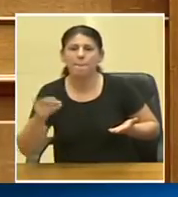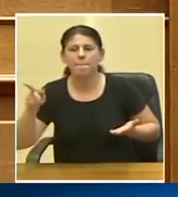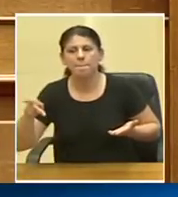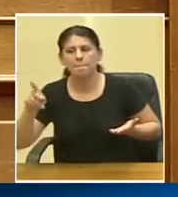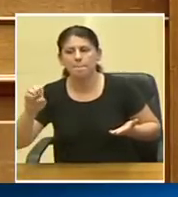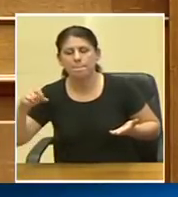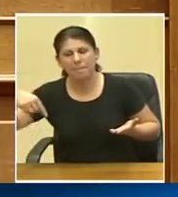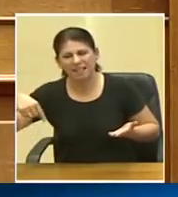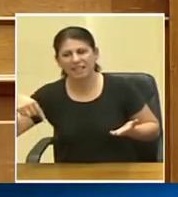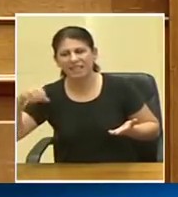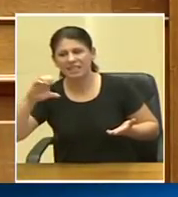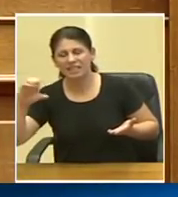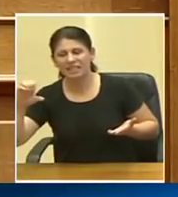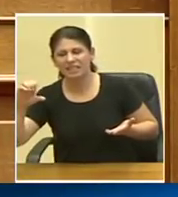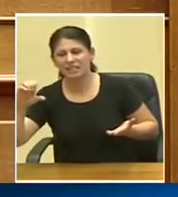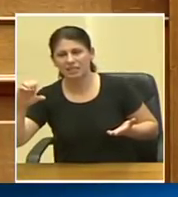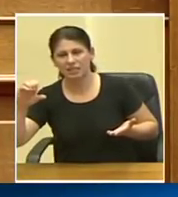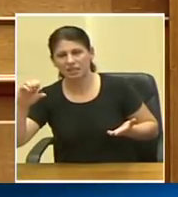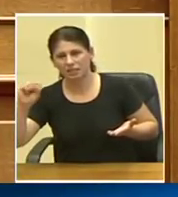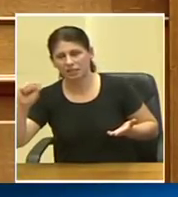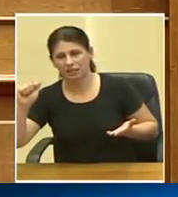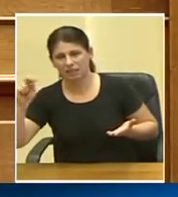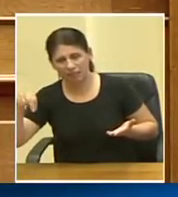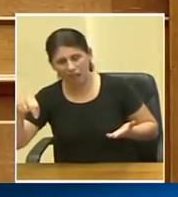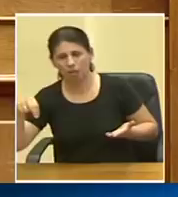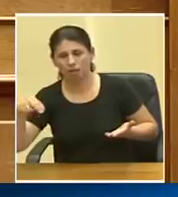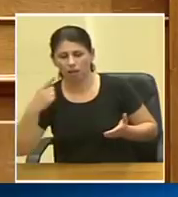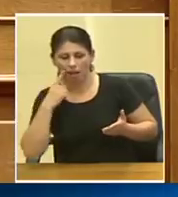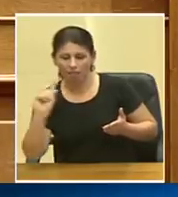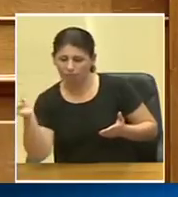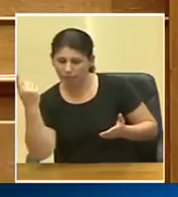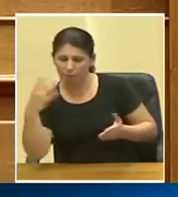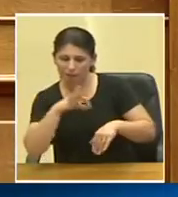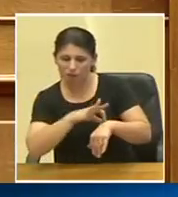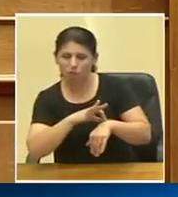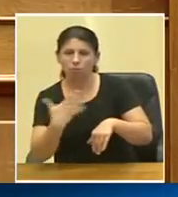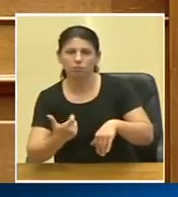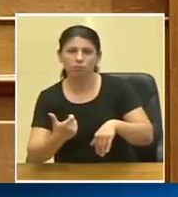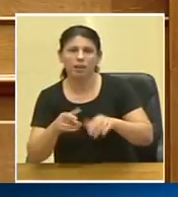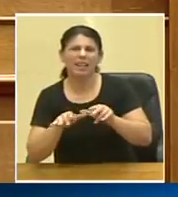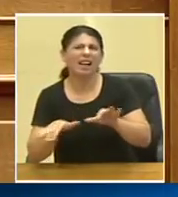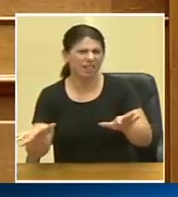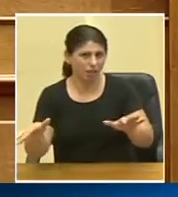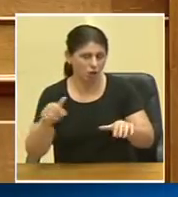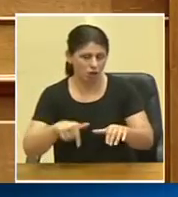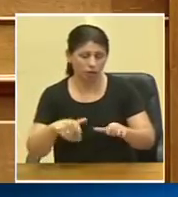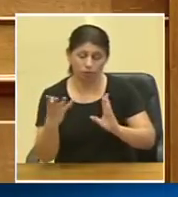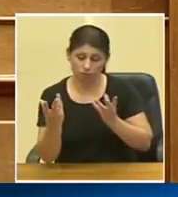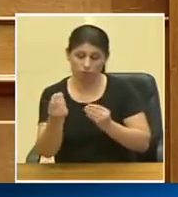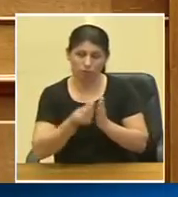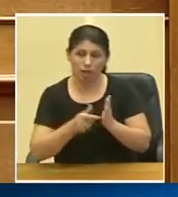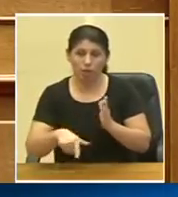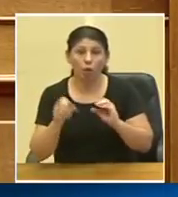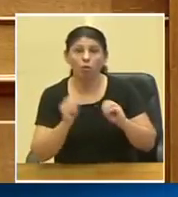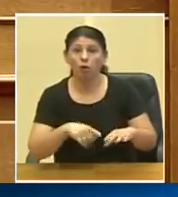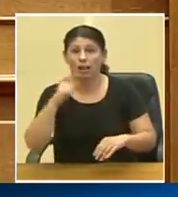διάγνωση αλλά και στο σχεδιασμό της θεραπευτικής αντιμετώπισης ασθενών που πάσχουν από κακοήθεια. Και εδώ η δωρεά του